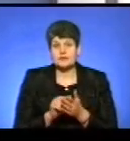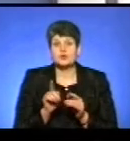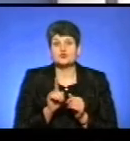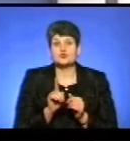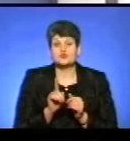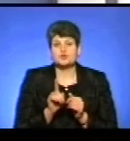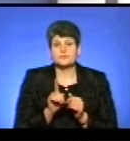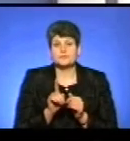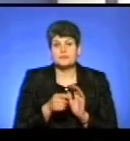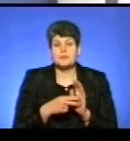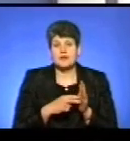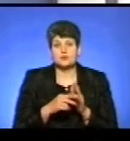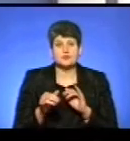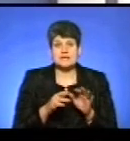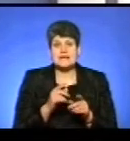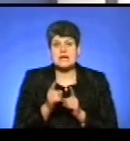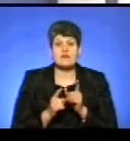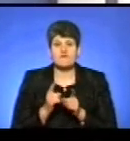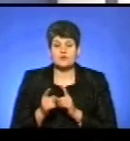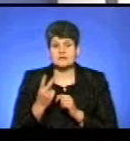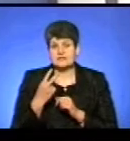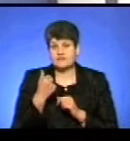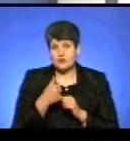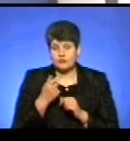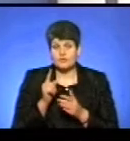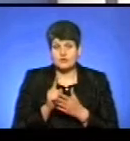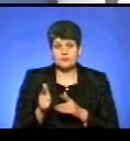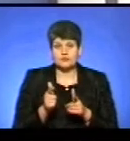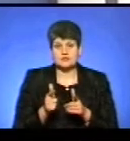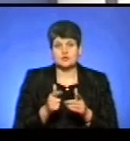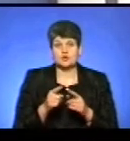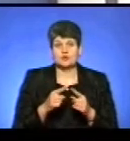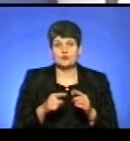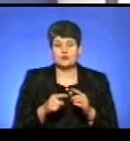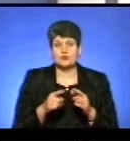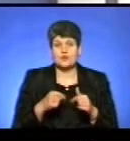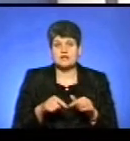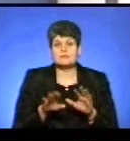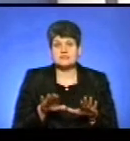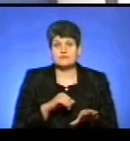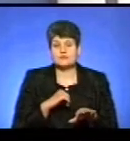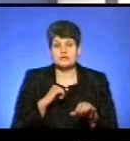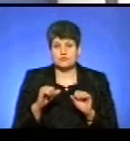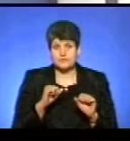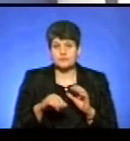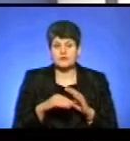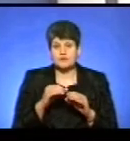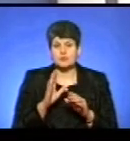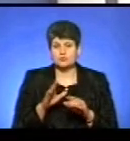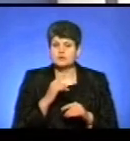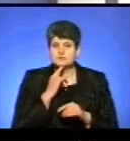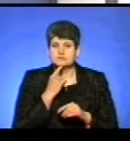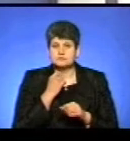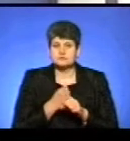плану дії реформ. За цих два роки ми маємо підготуватися до виборів до органів місцевого самоврядування. Тому робота буде клопітка